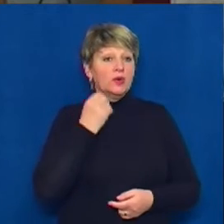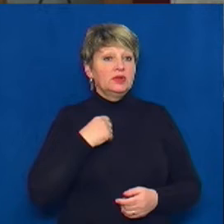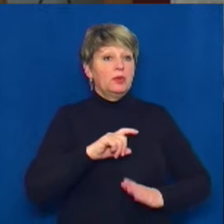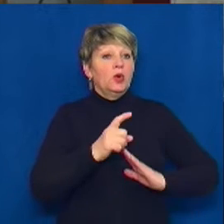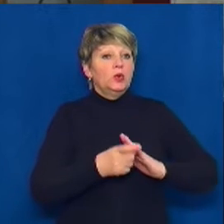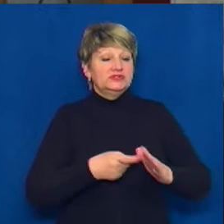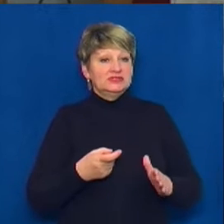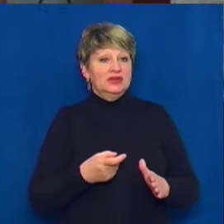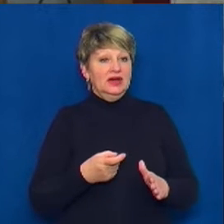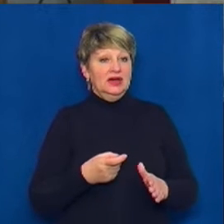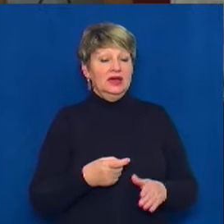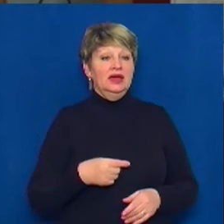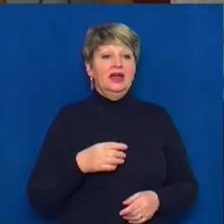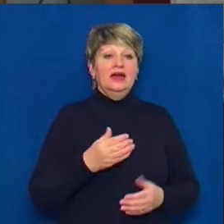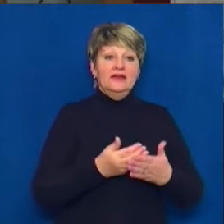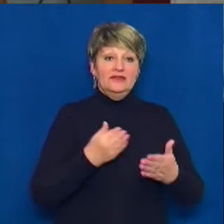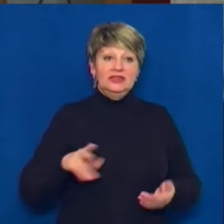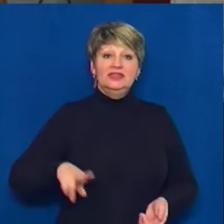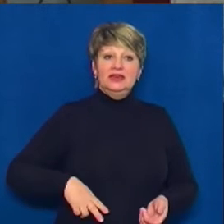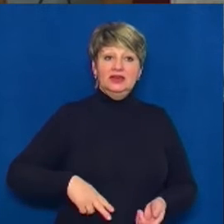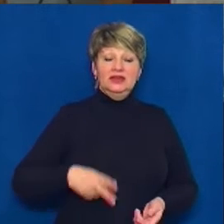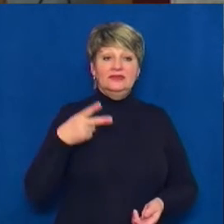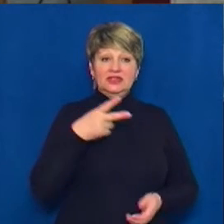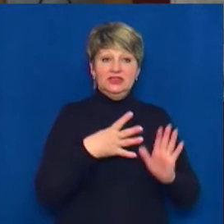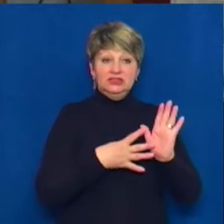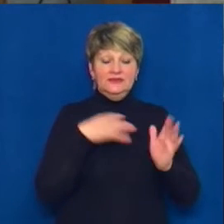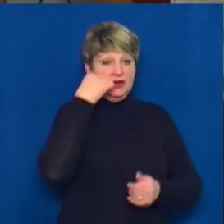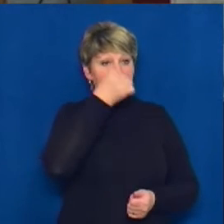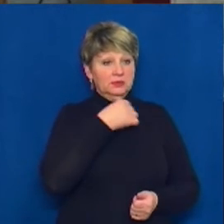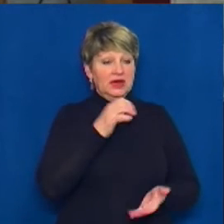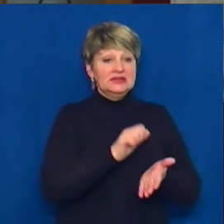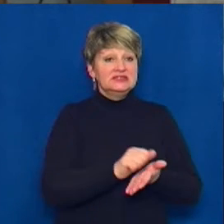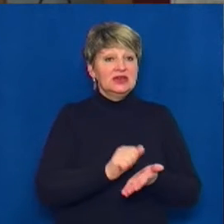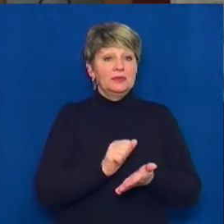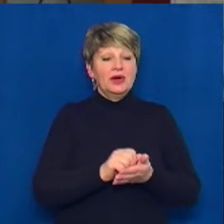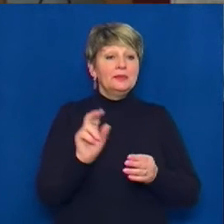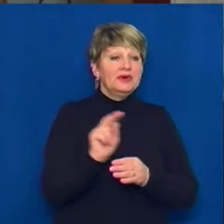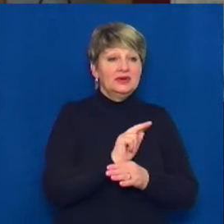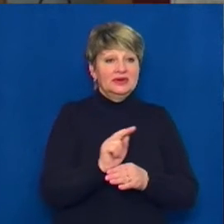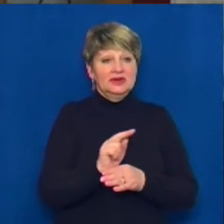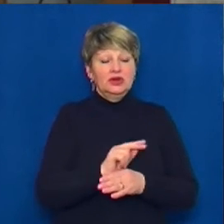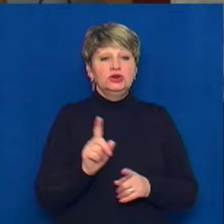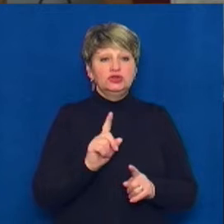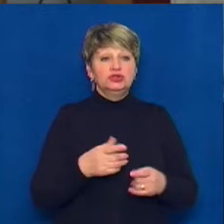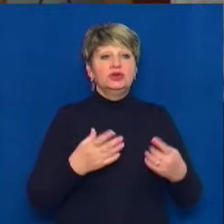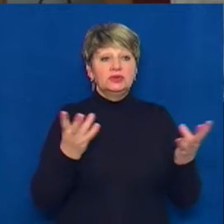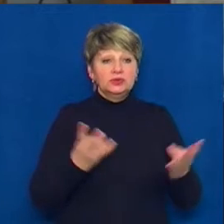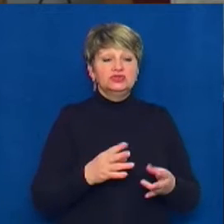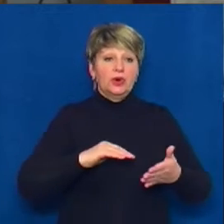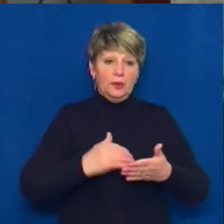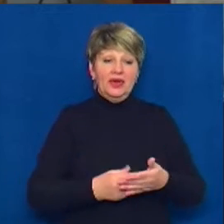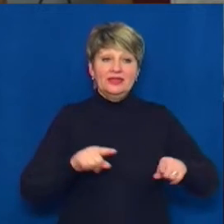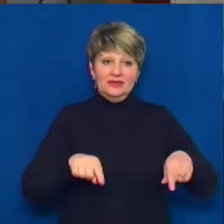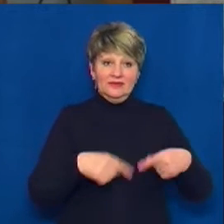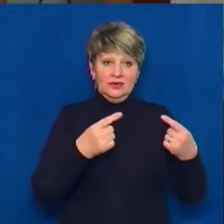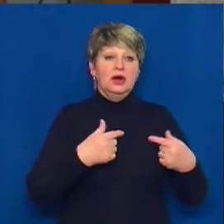Коли ми дізналися від Сергія Тимофієва, який у 2009 році займався реконструкцією, що настав час відновити її знову, ми,